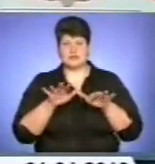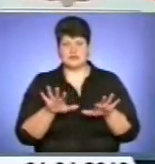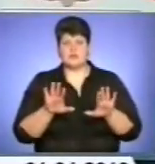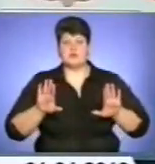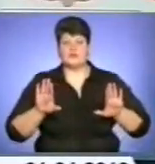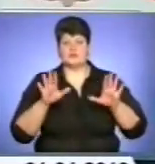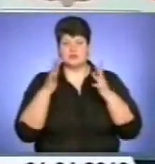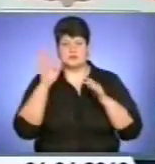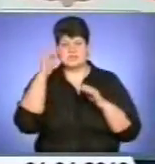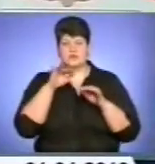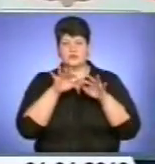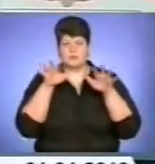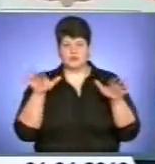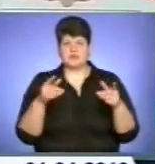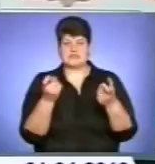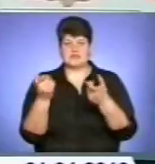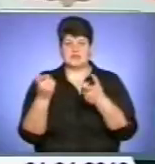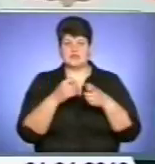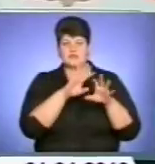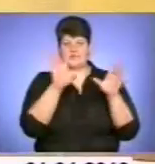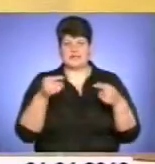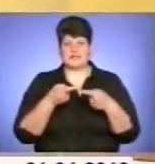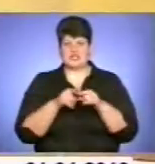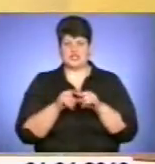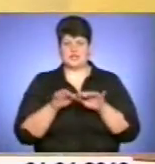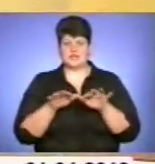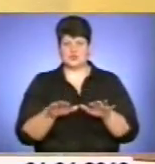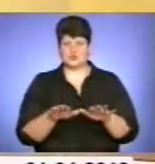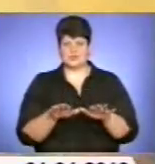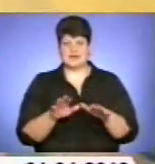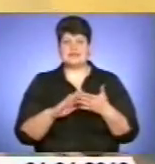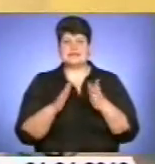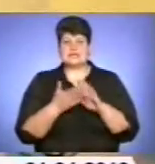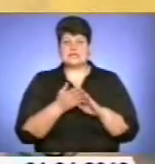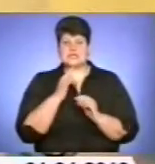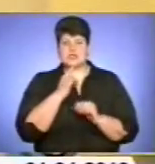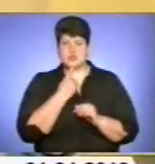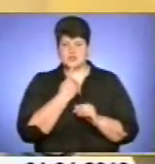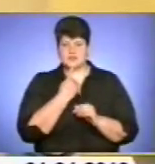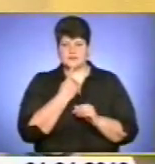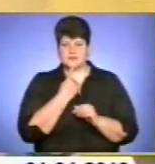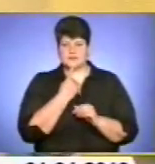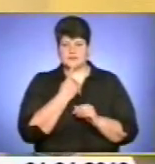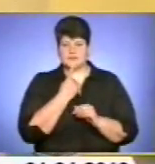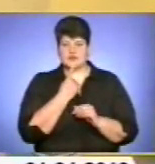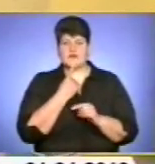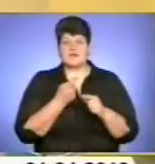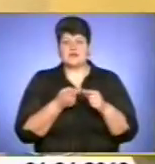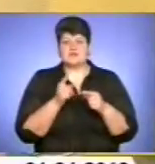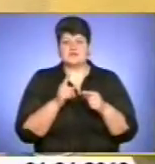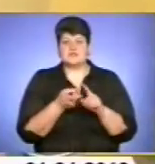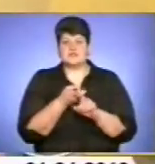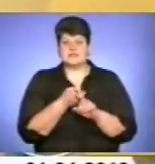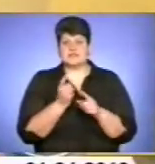підтоплень, задіявши усі технічні ресурси. Ситуація складна. В речі аномальних осадків, які